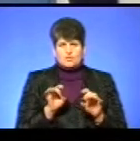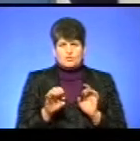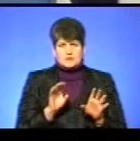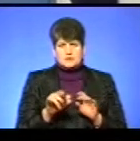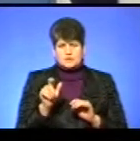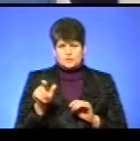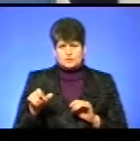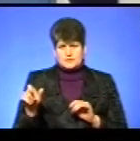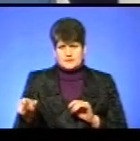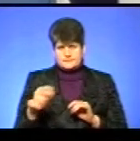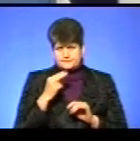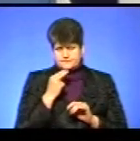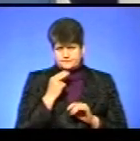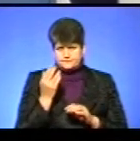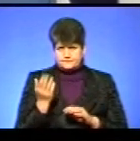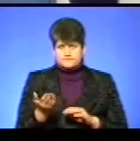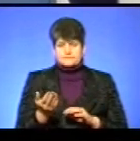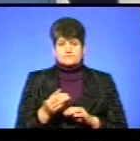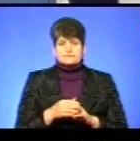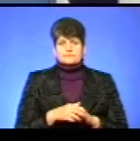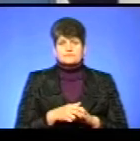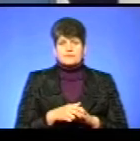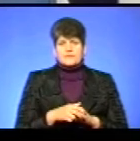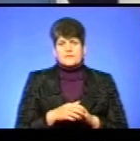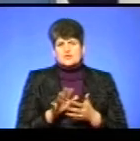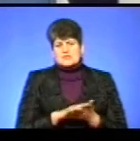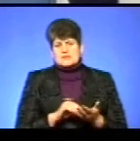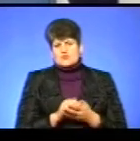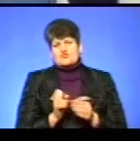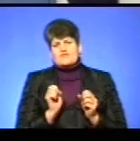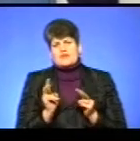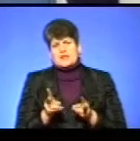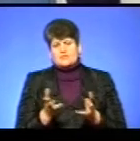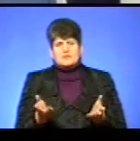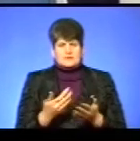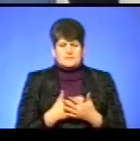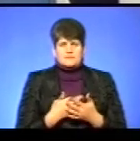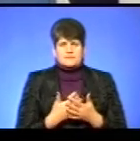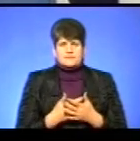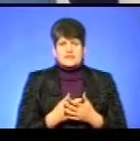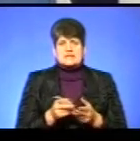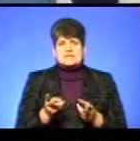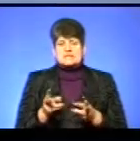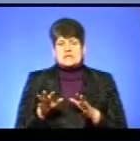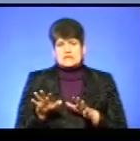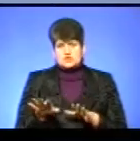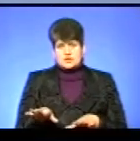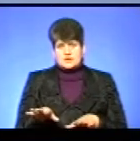харчування з людського столу, продукти зіпсовані чи викинуті продукти. Залишаються